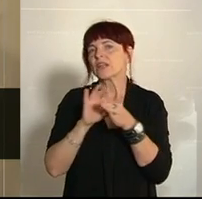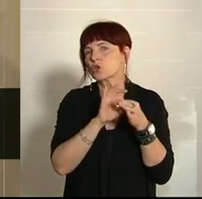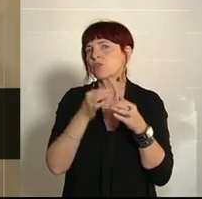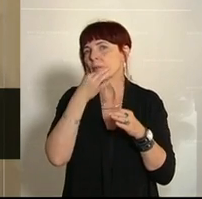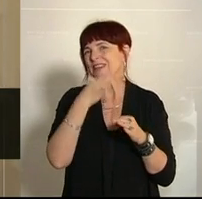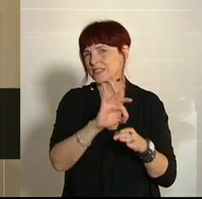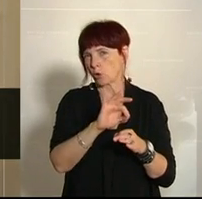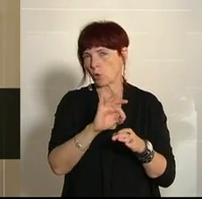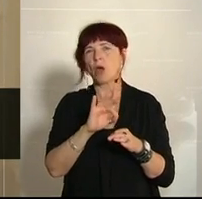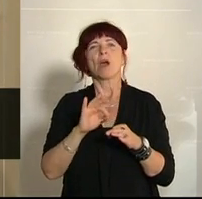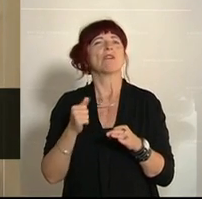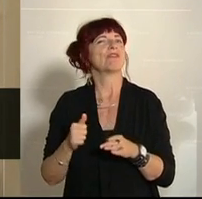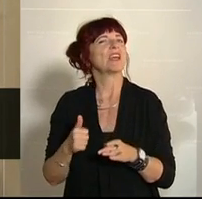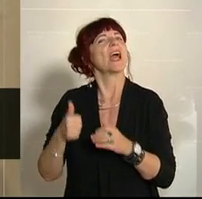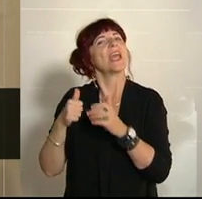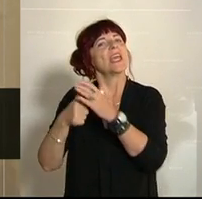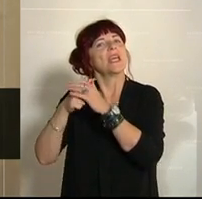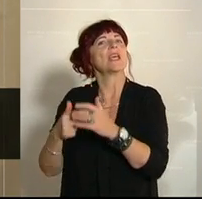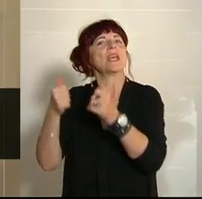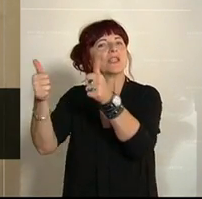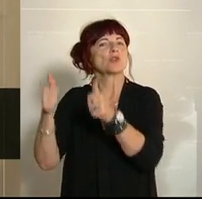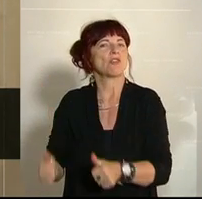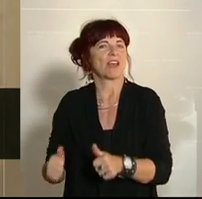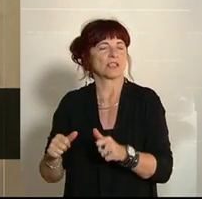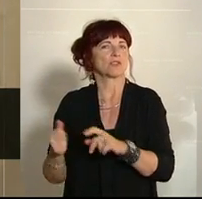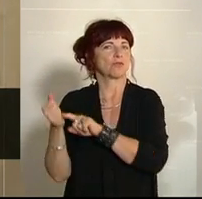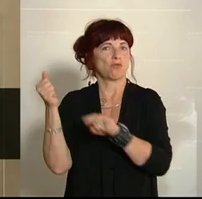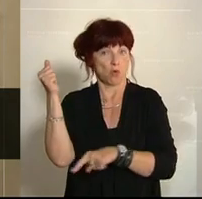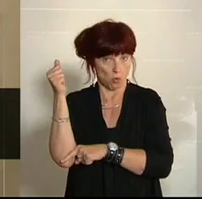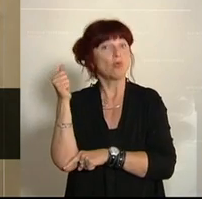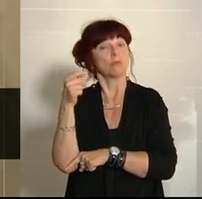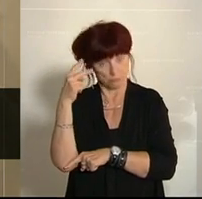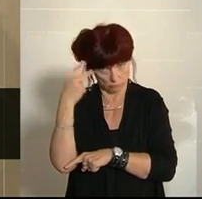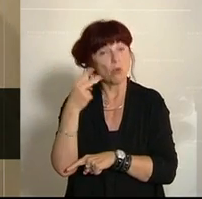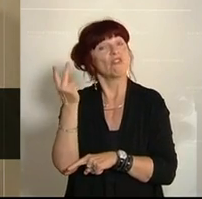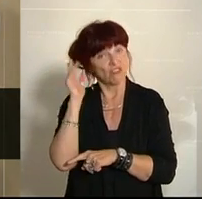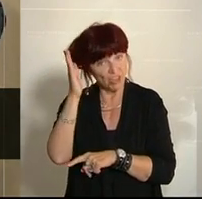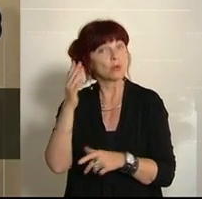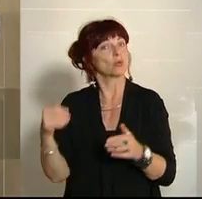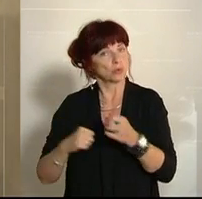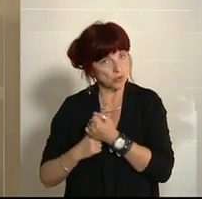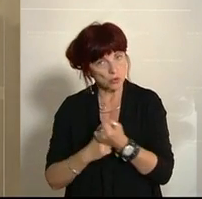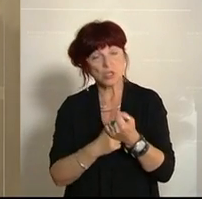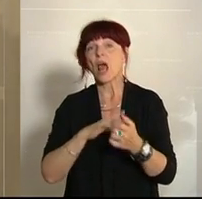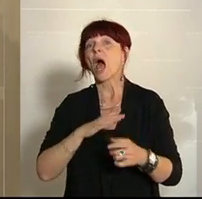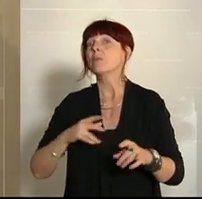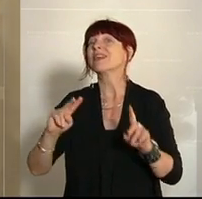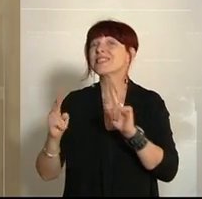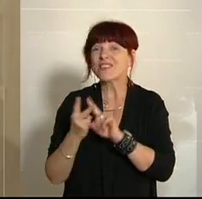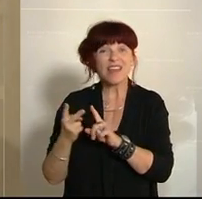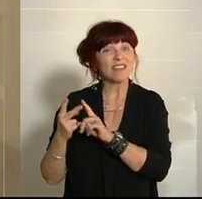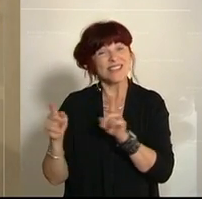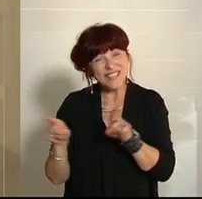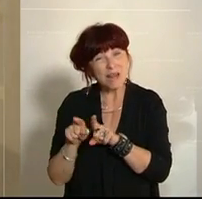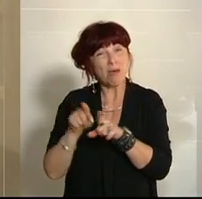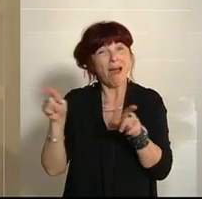durchaus unsere Zustimmung und wir würden diese mittragen. Wenn nicht in demselben Tagesordnungspunkt, in demselben Antrag auch eine Änderung im Sozialversicherungsgesetz und